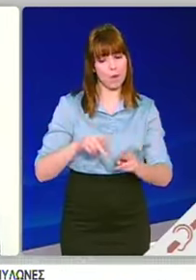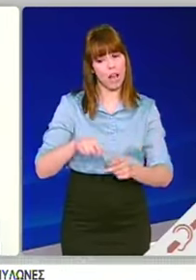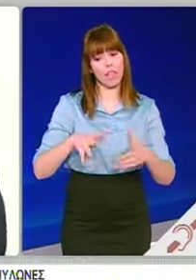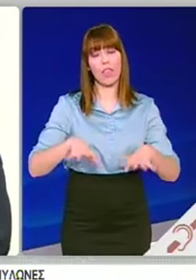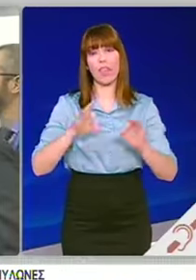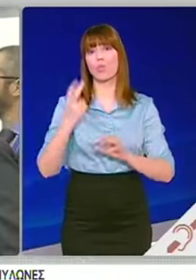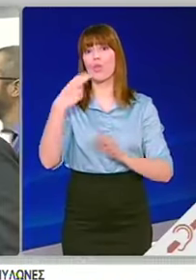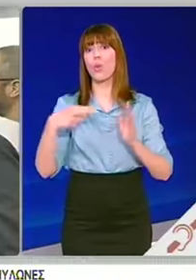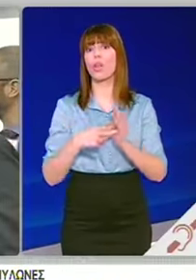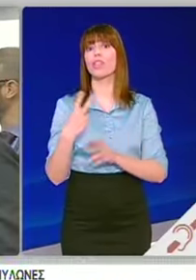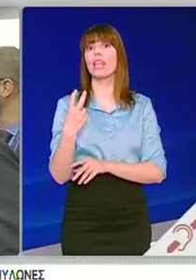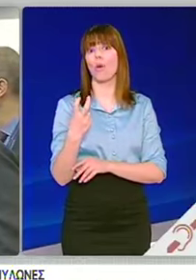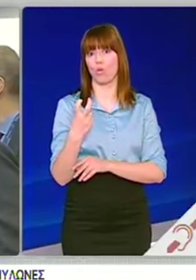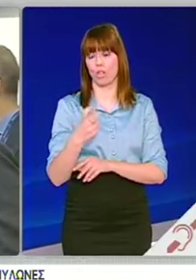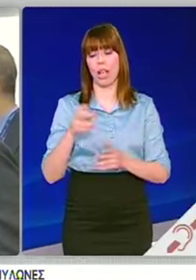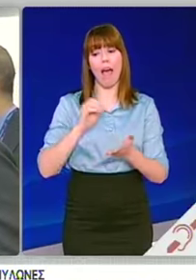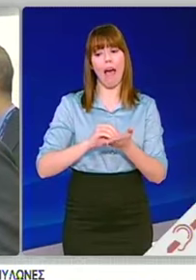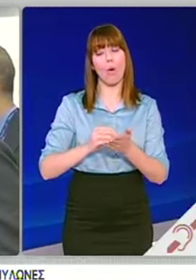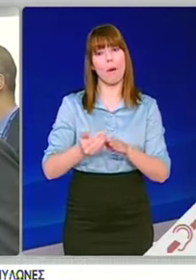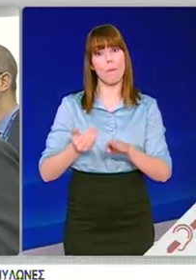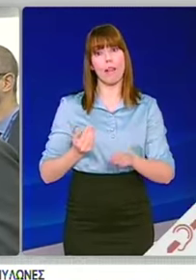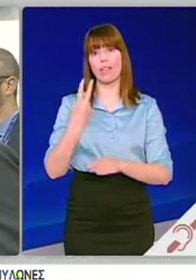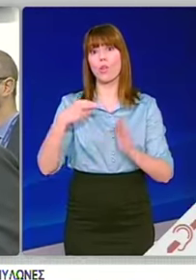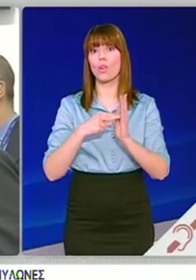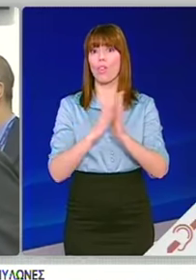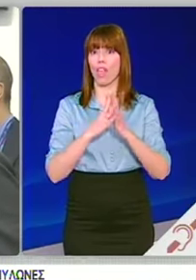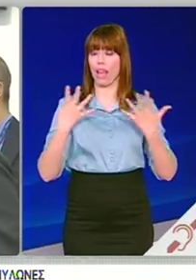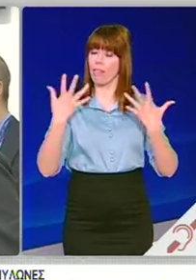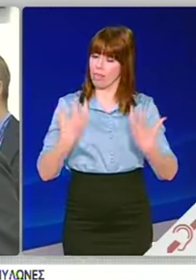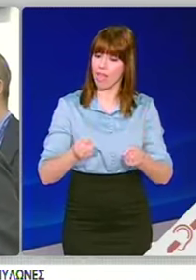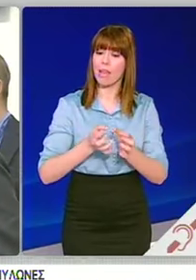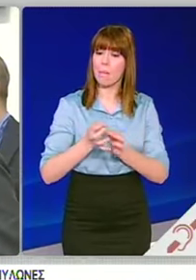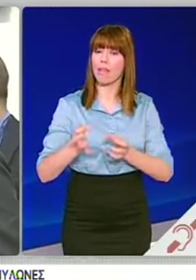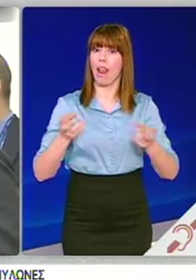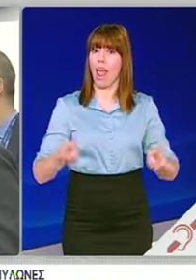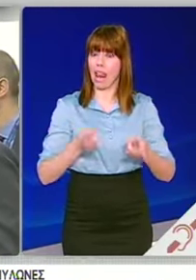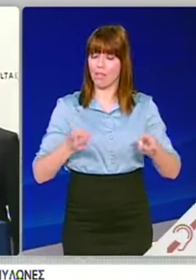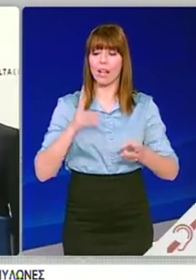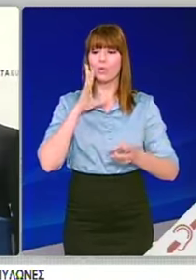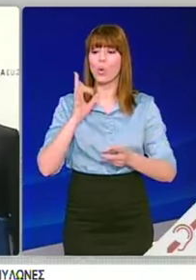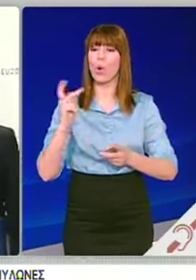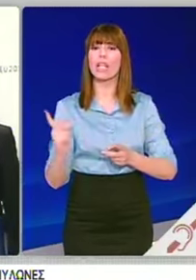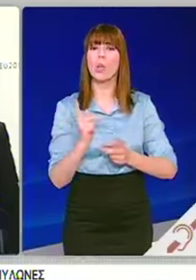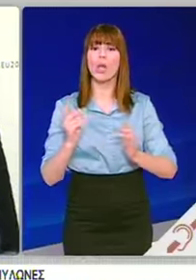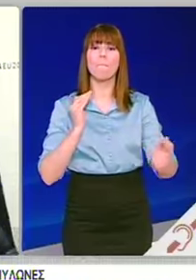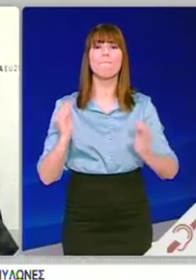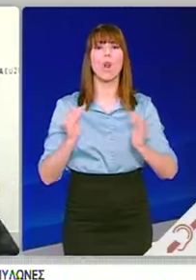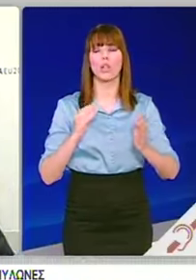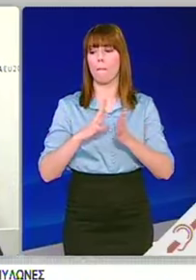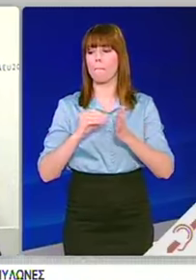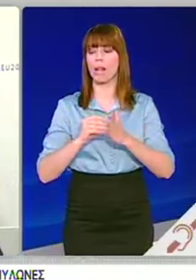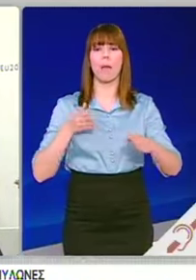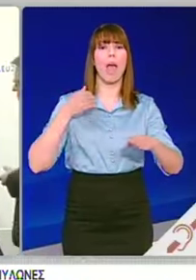ληφθούν το 2019 θα είναι κοινωνικού και προνοιακού χαρακτήρα όπως επιδόματα ενικείου, σχολικά γεύματα και άλλα